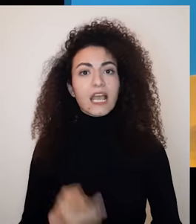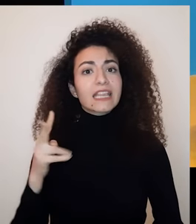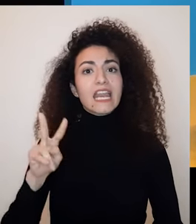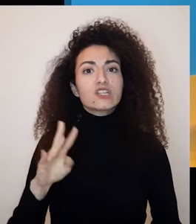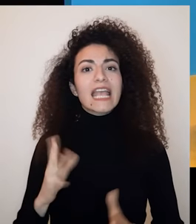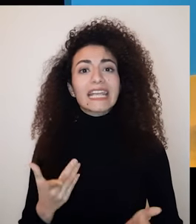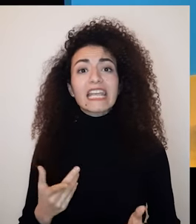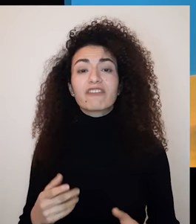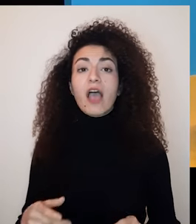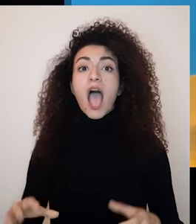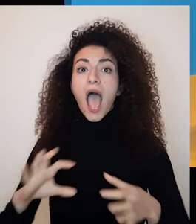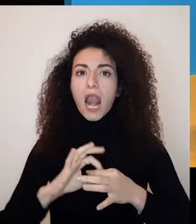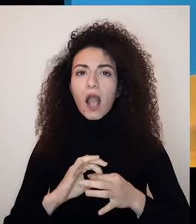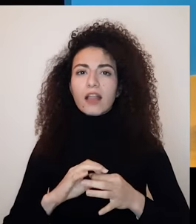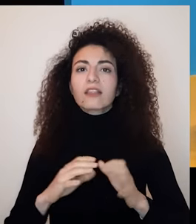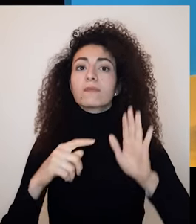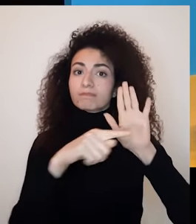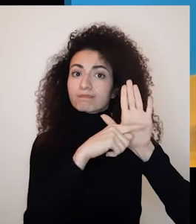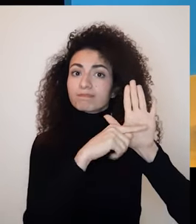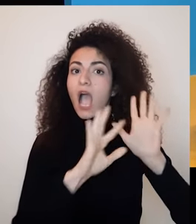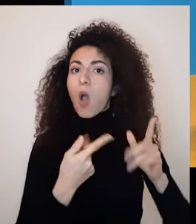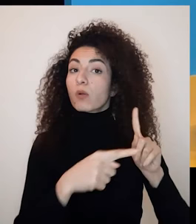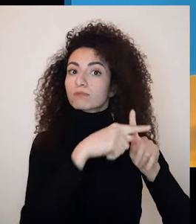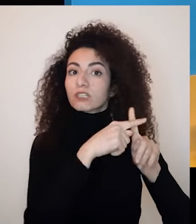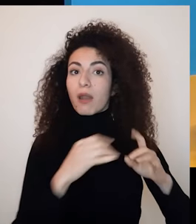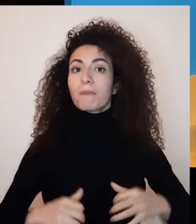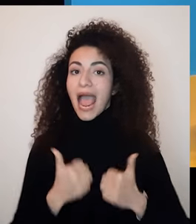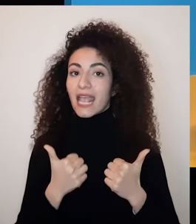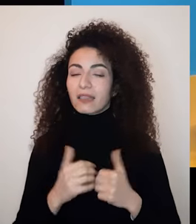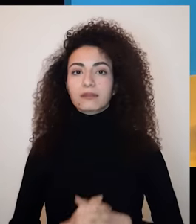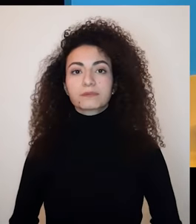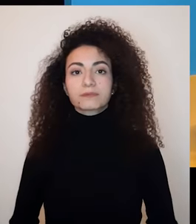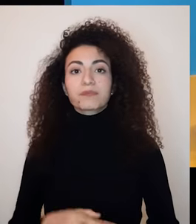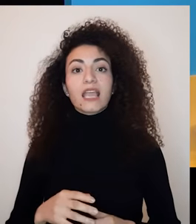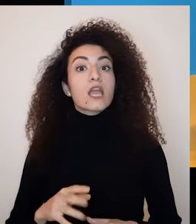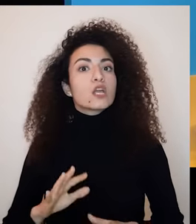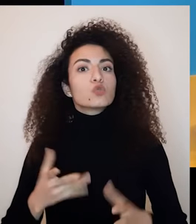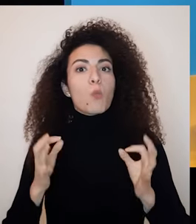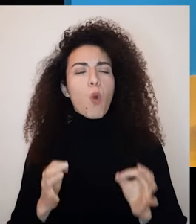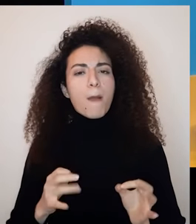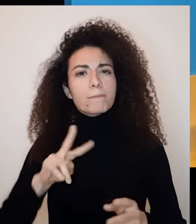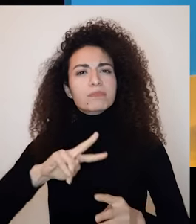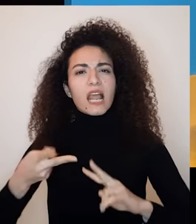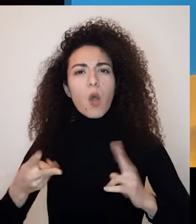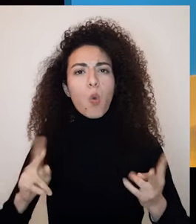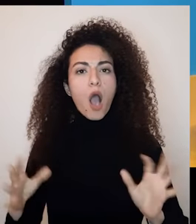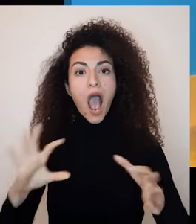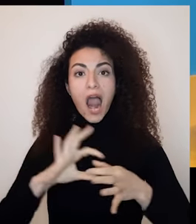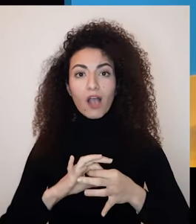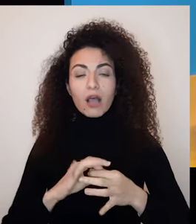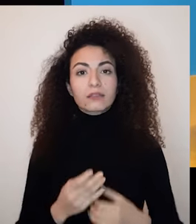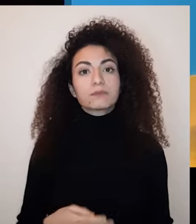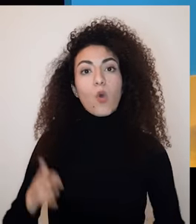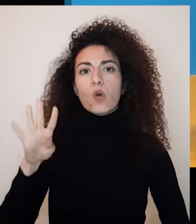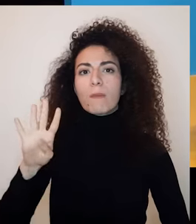إنسان؟ تانيا كيف بتأسر العلاقات سلبا أو إيجابيا على حياتنا؟ تالتا أهمية